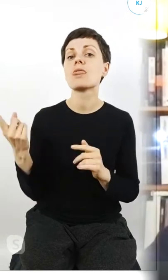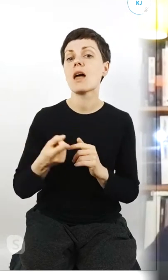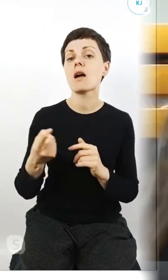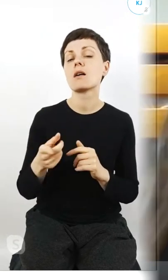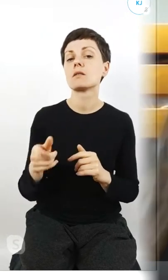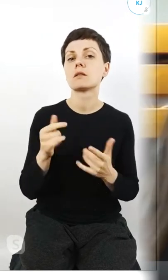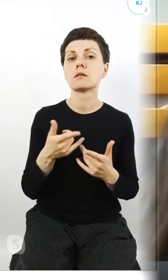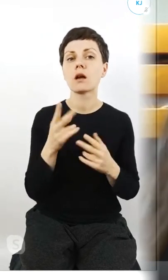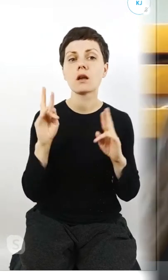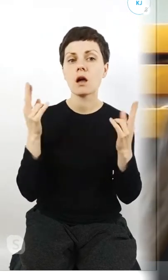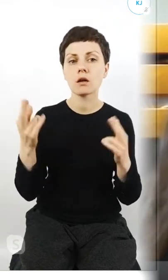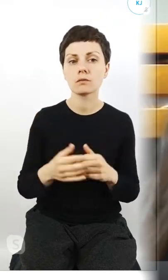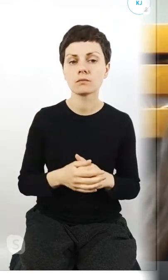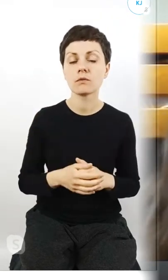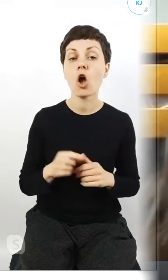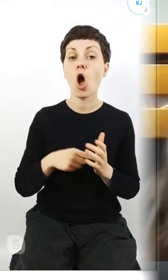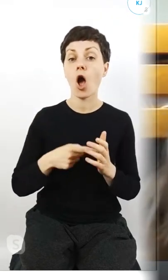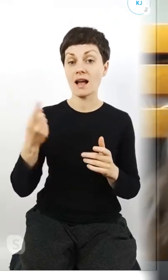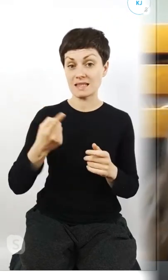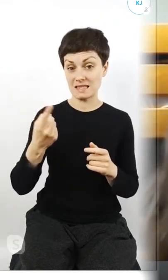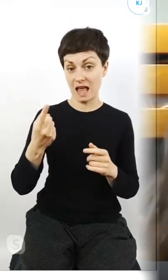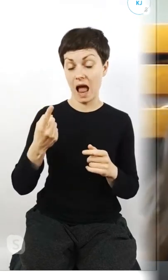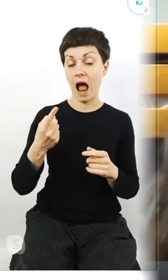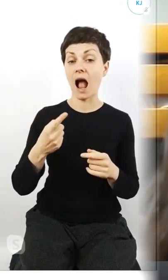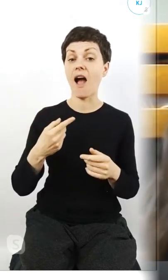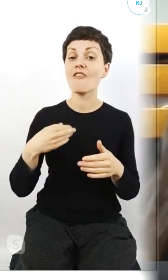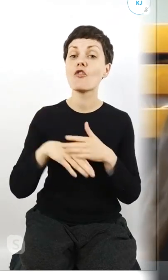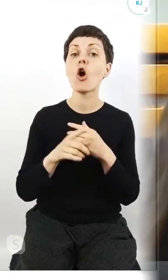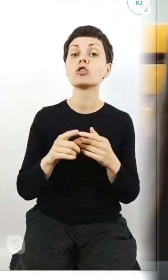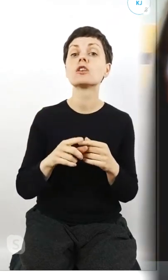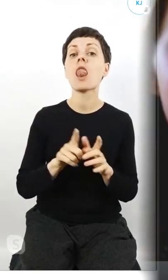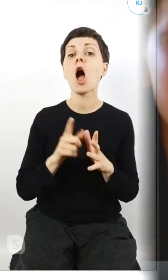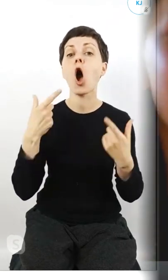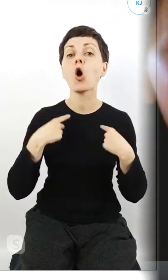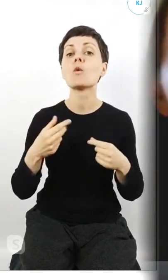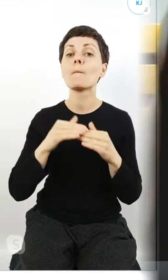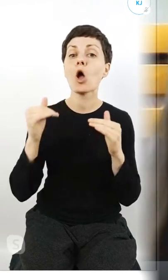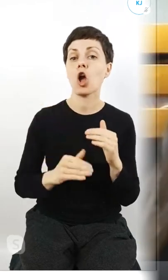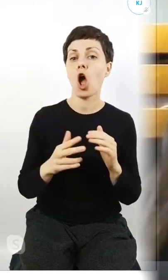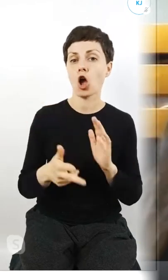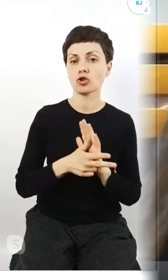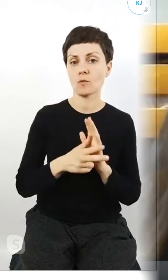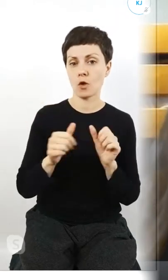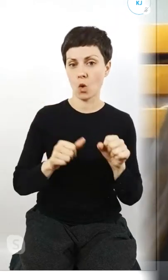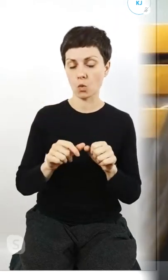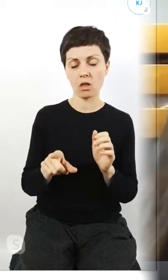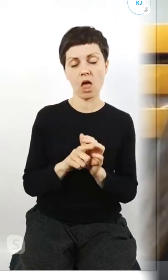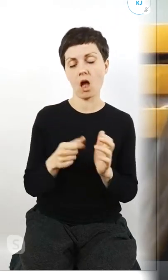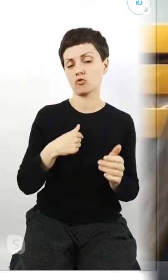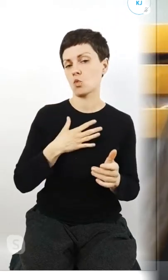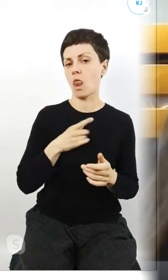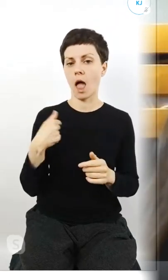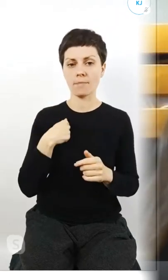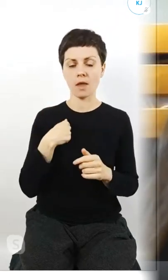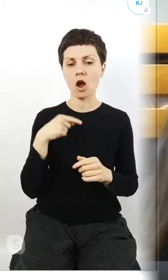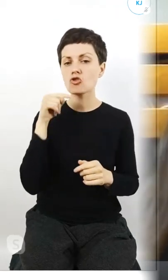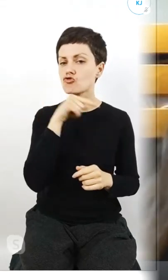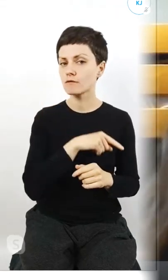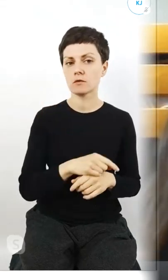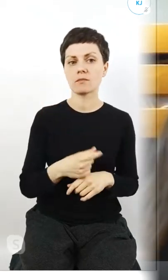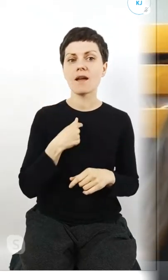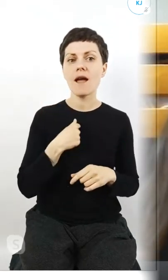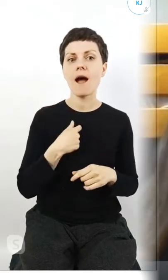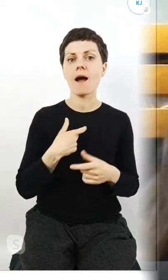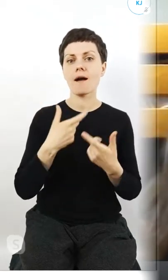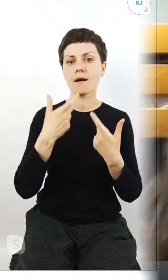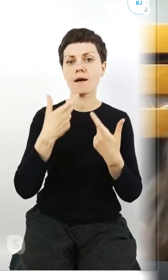Co do zakazu wychodzenia dla osób poniżej 18 roku życia to było dla mnie bardzo krzywdzące, bo ja właśnie jestem bardziej takim tyłem